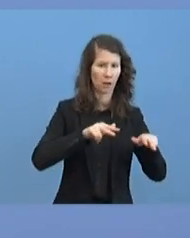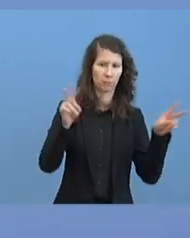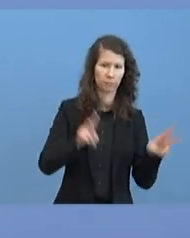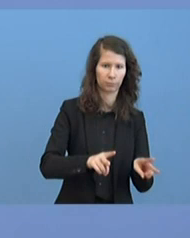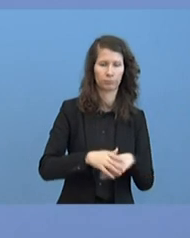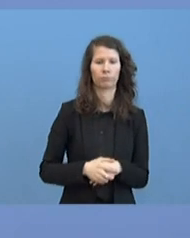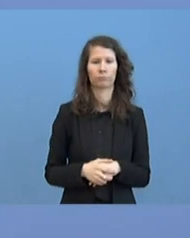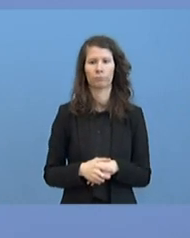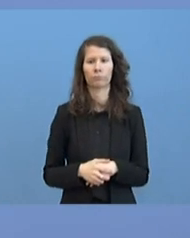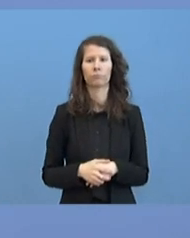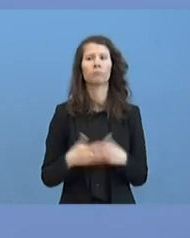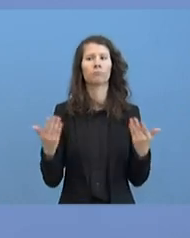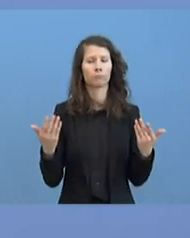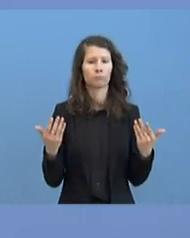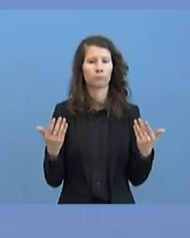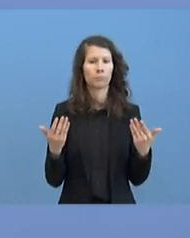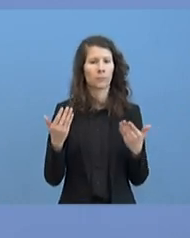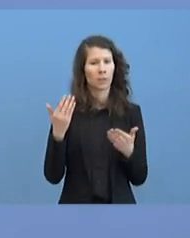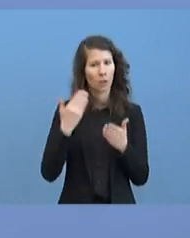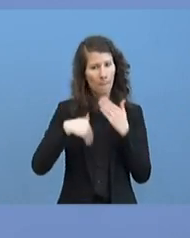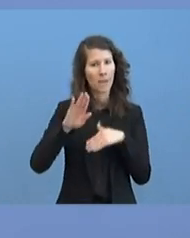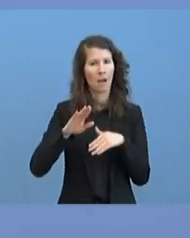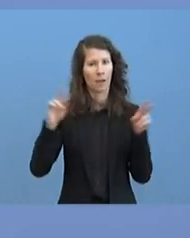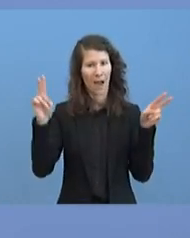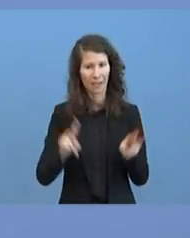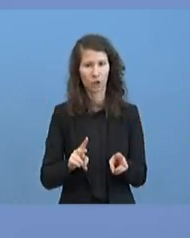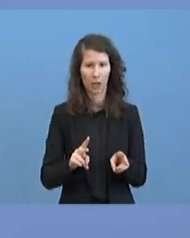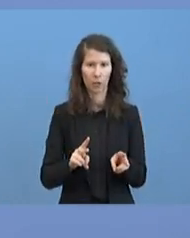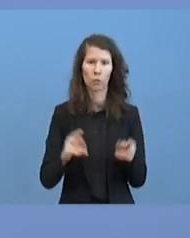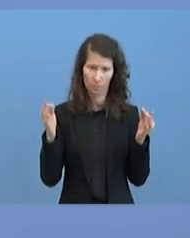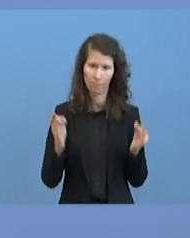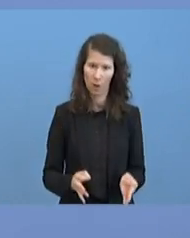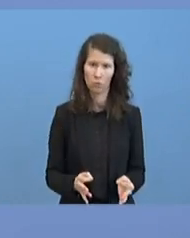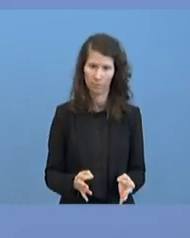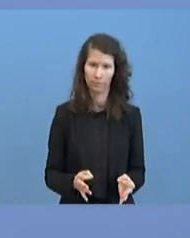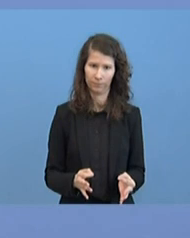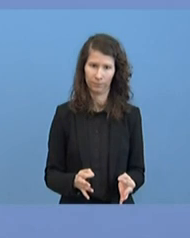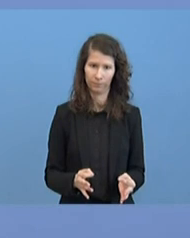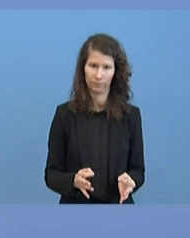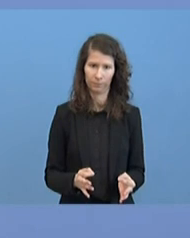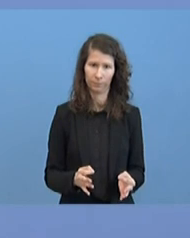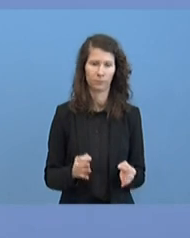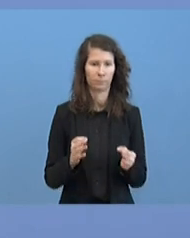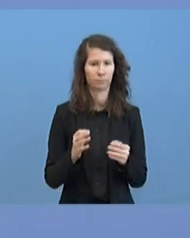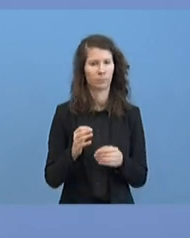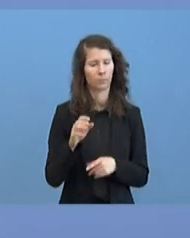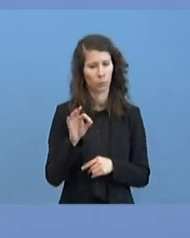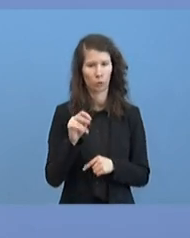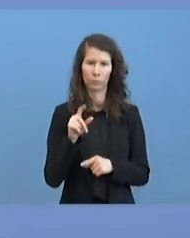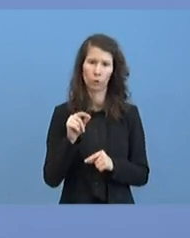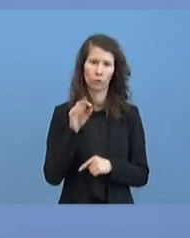Notwendigkeit, dass es weitere Einschränkungen geben muss, die jetzt auch für die Erntehelfer oder